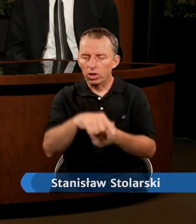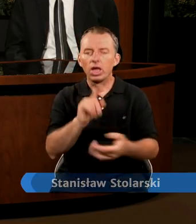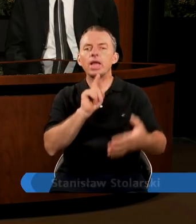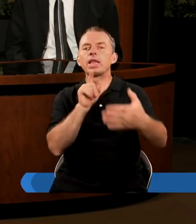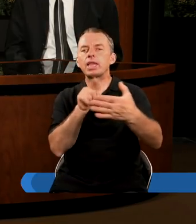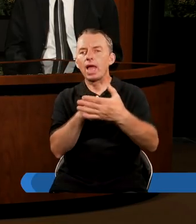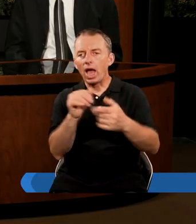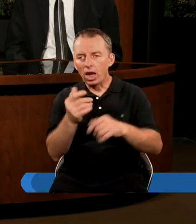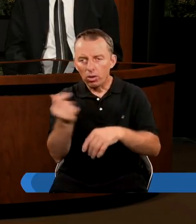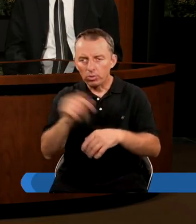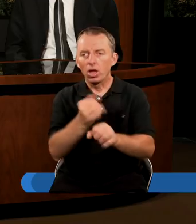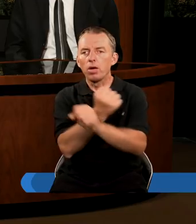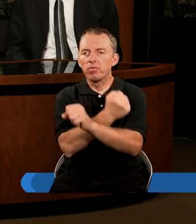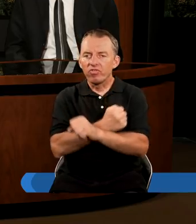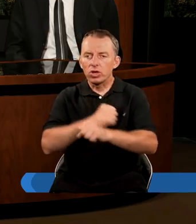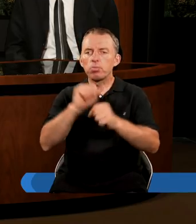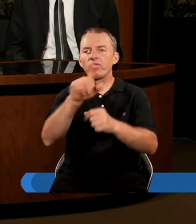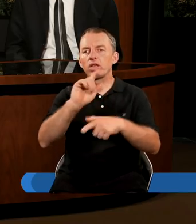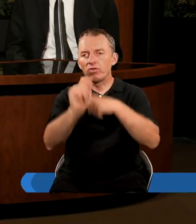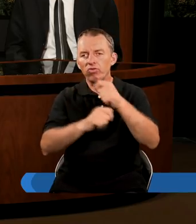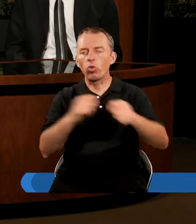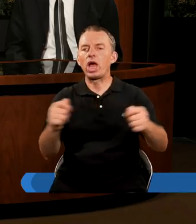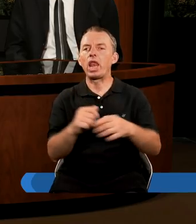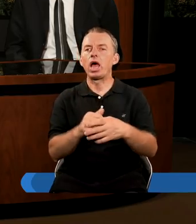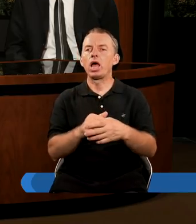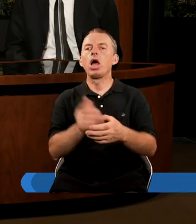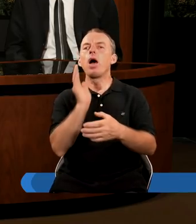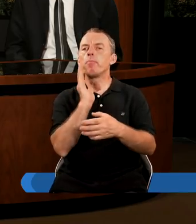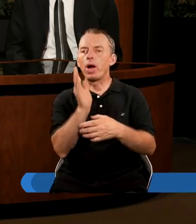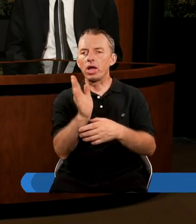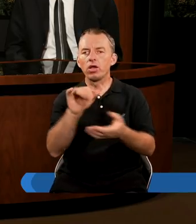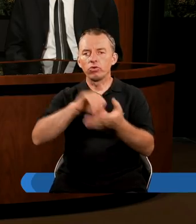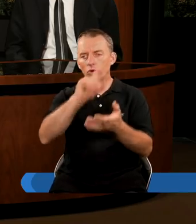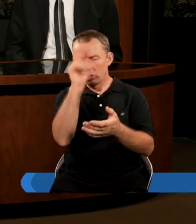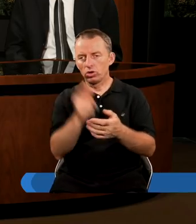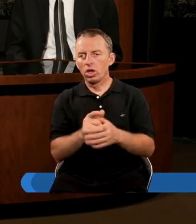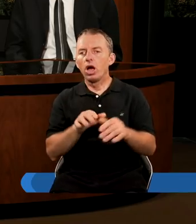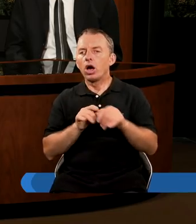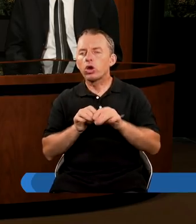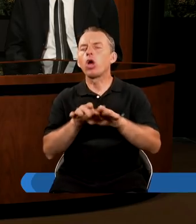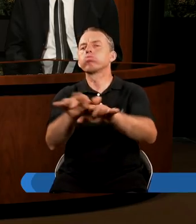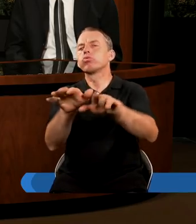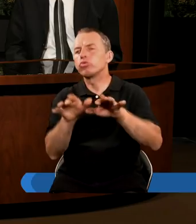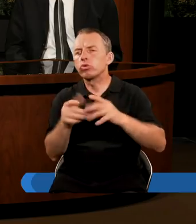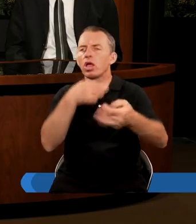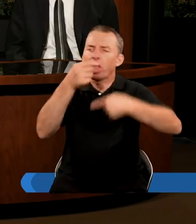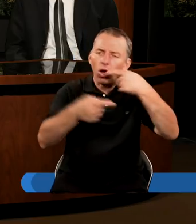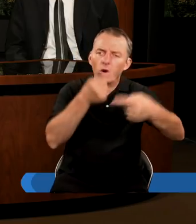celu przyjścia, wydarzeń z Nim związanych, będą wśród ludzi rozpowszechniane